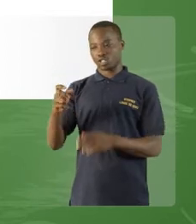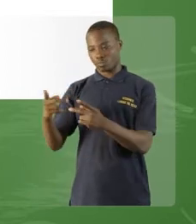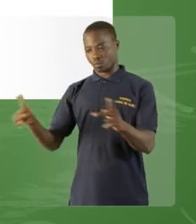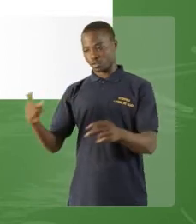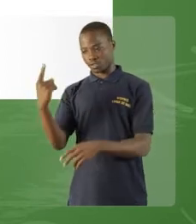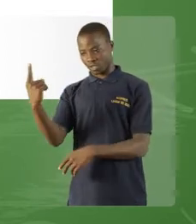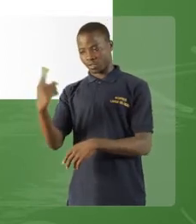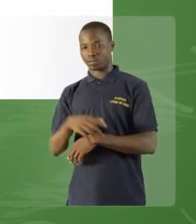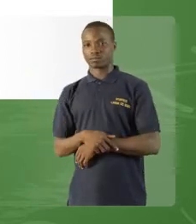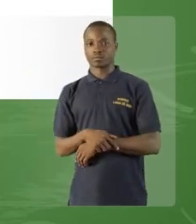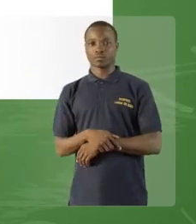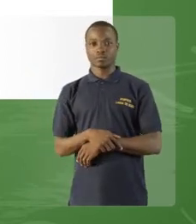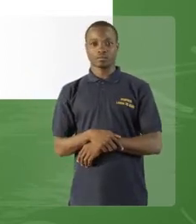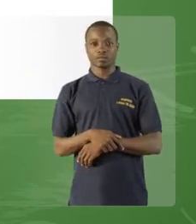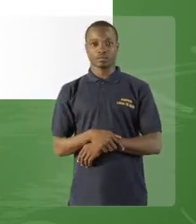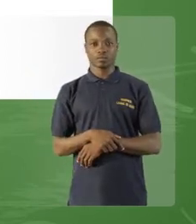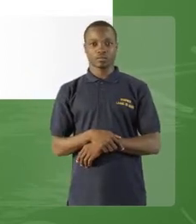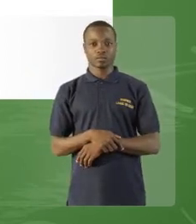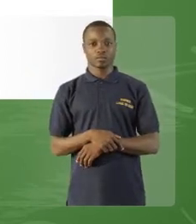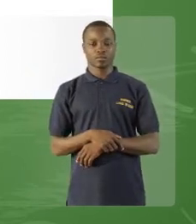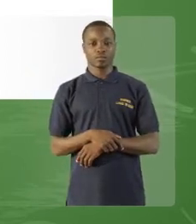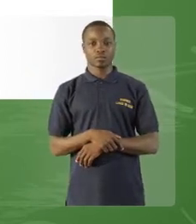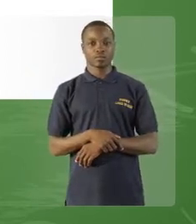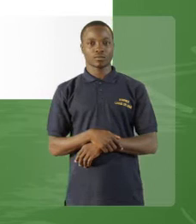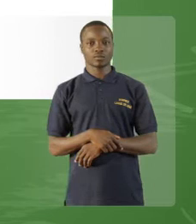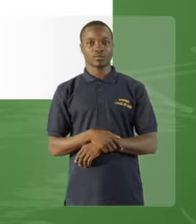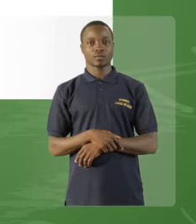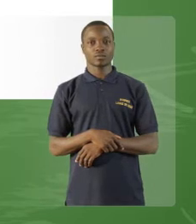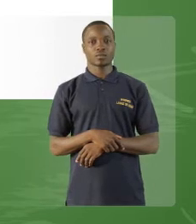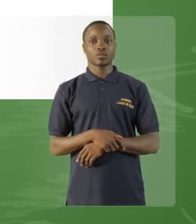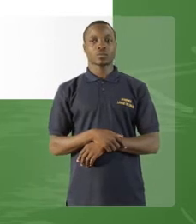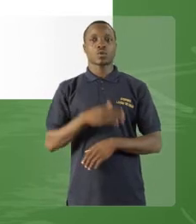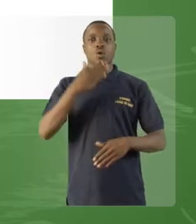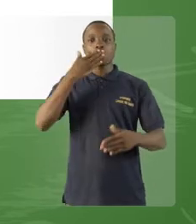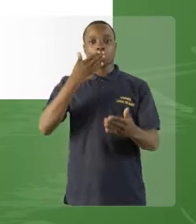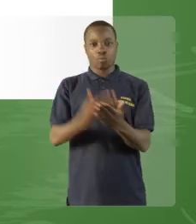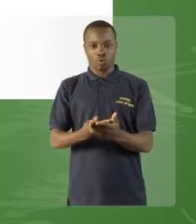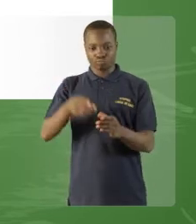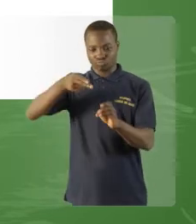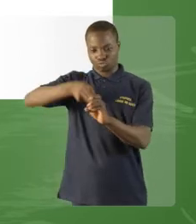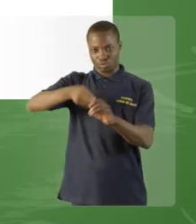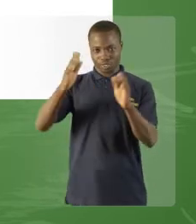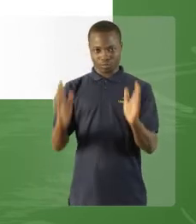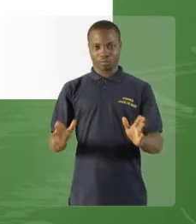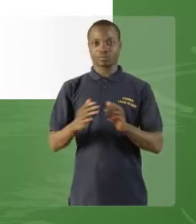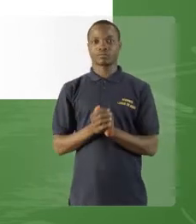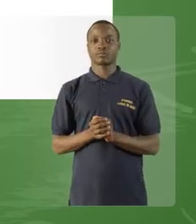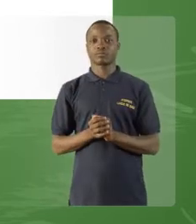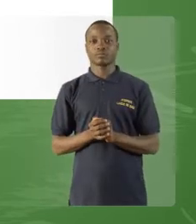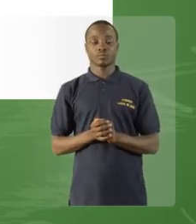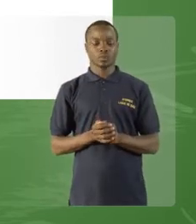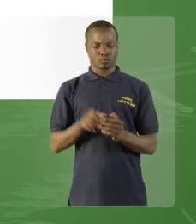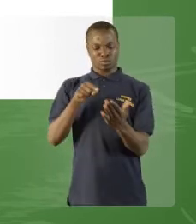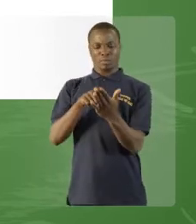proposition dans la deuxième phrase. « On félicite cet homme ». Je lis la deuxième